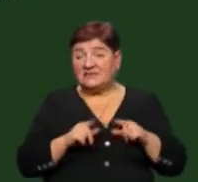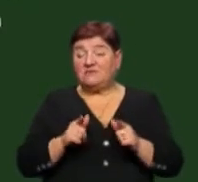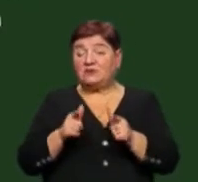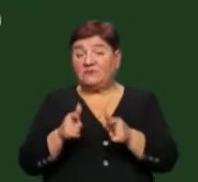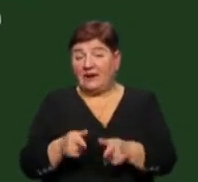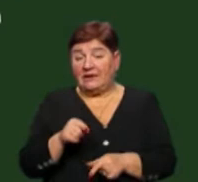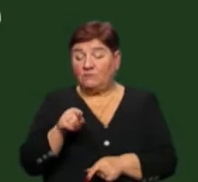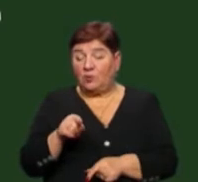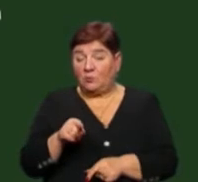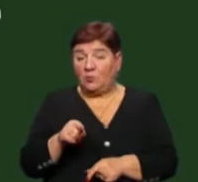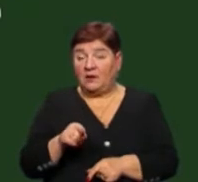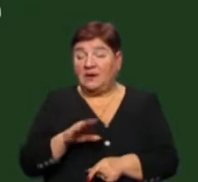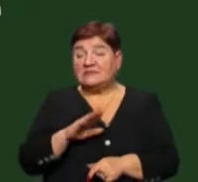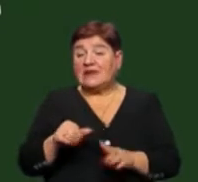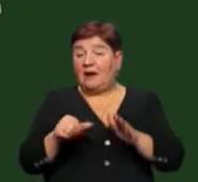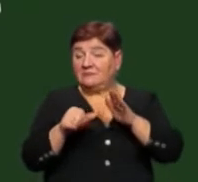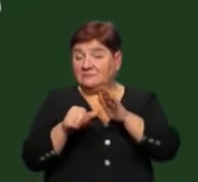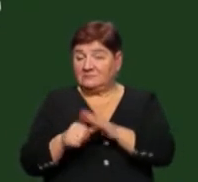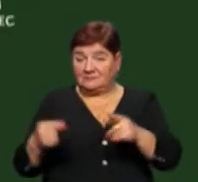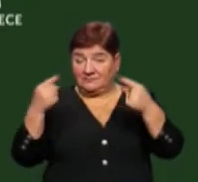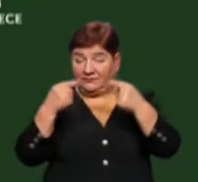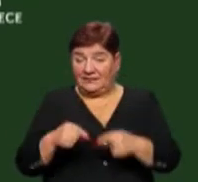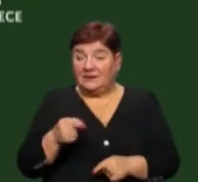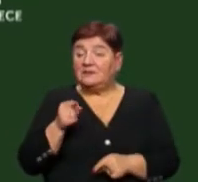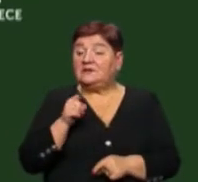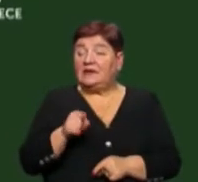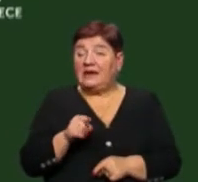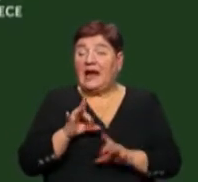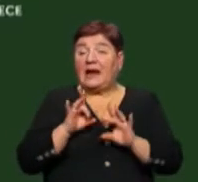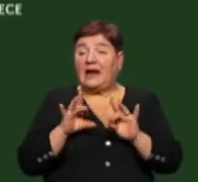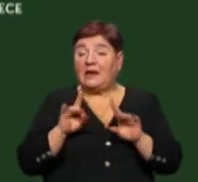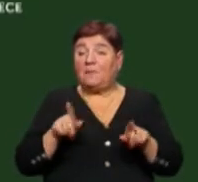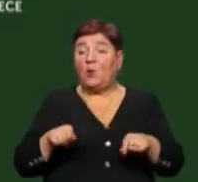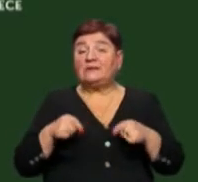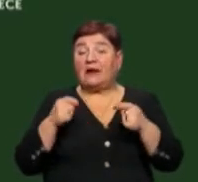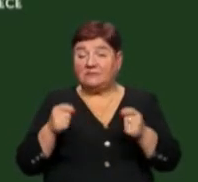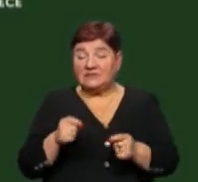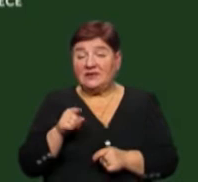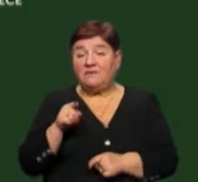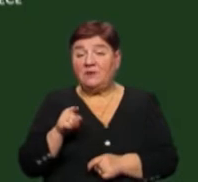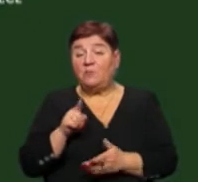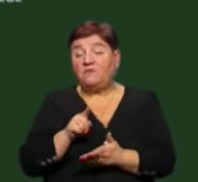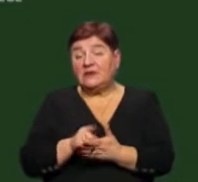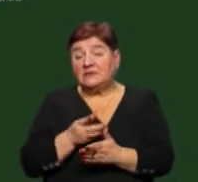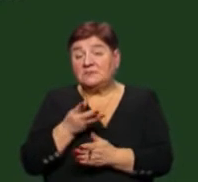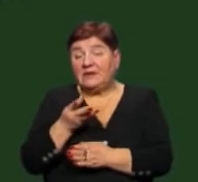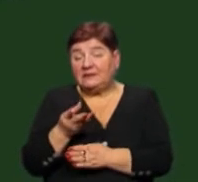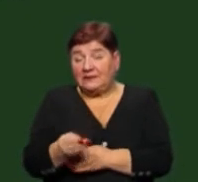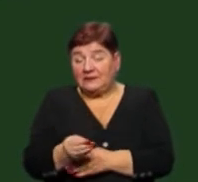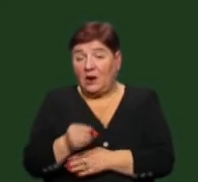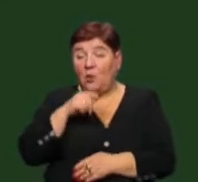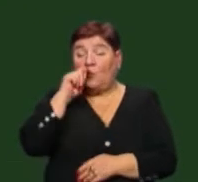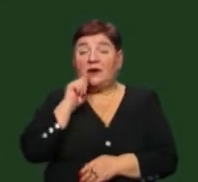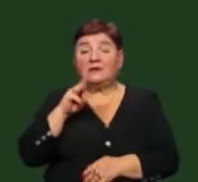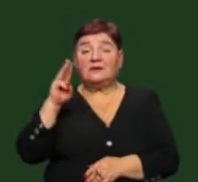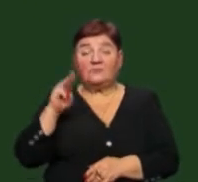відповідальність, в тому числі за дискримінаційну рекламу, несе безпосередньо рекламодавець. І він має сплатити до державного бюджету